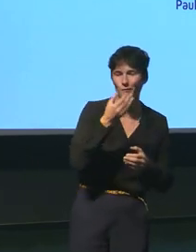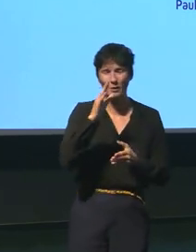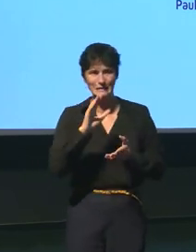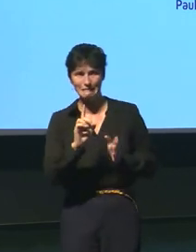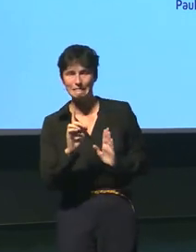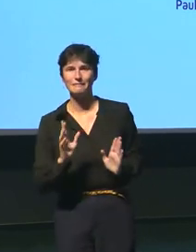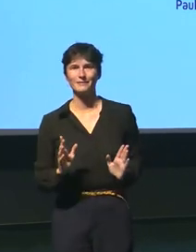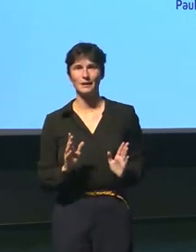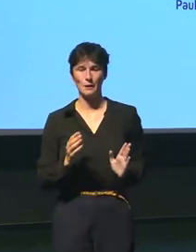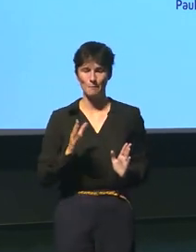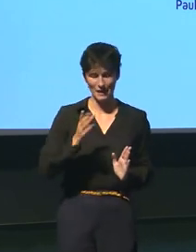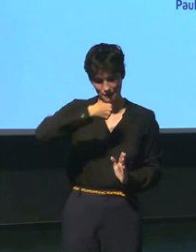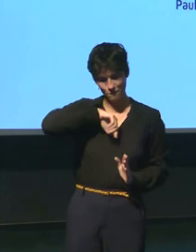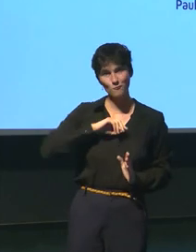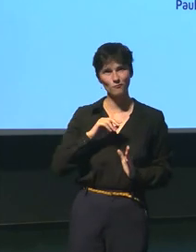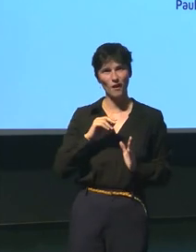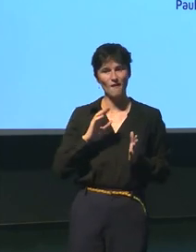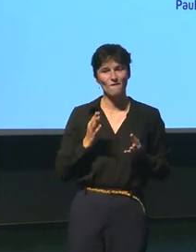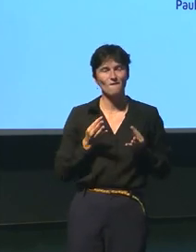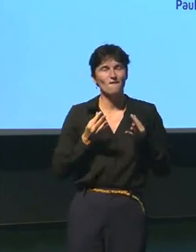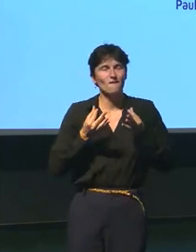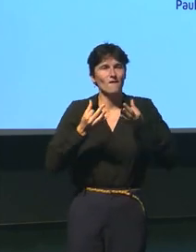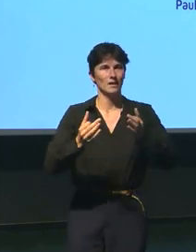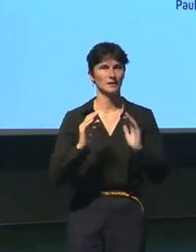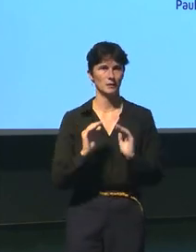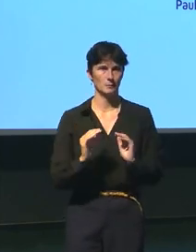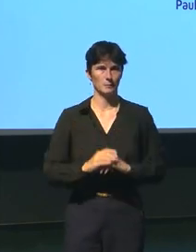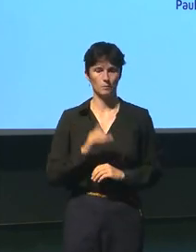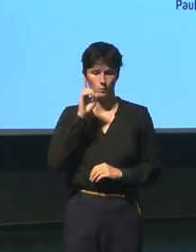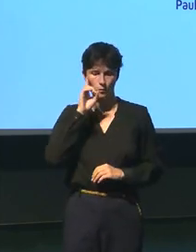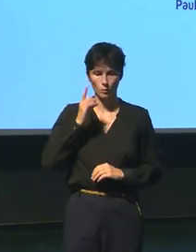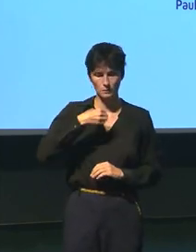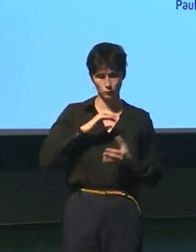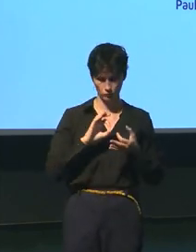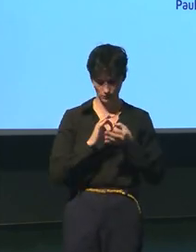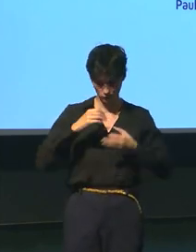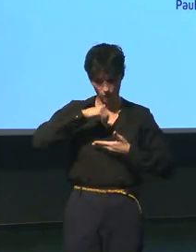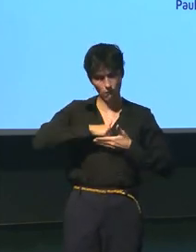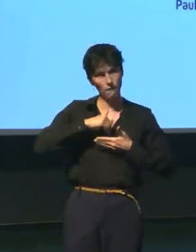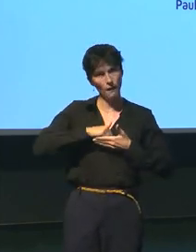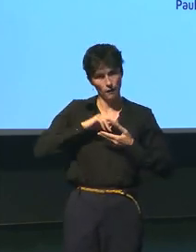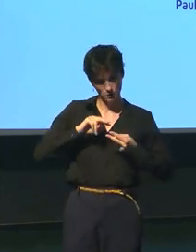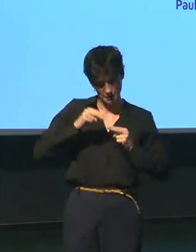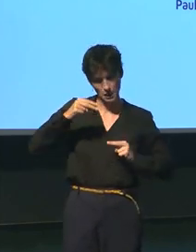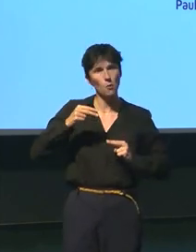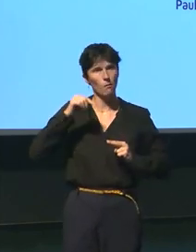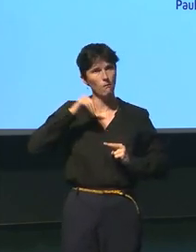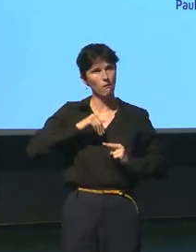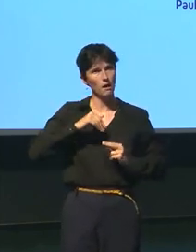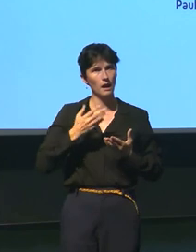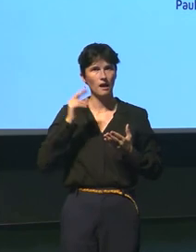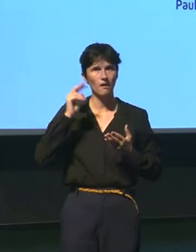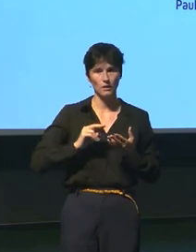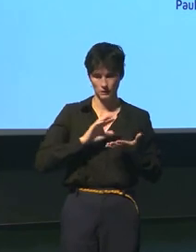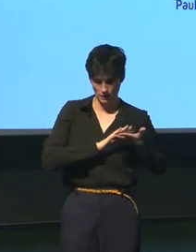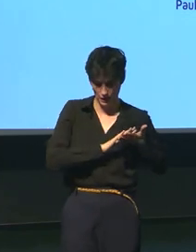sommes des êtres tragiques en fait puisque notre histoire dans nos génomes nous traduisons bien sûr l'histoire de notre